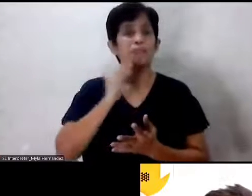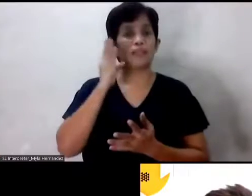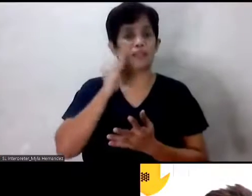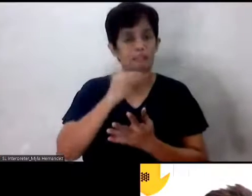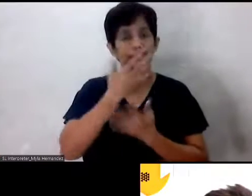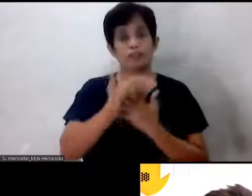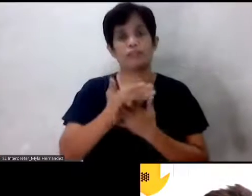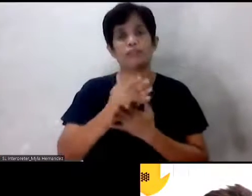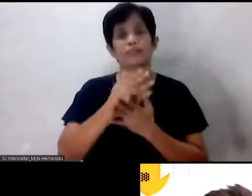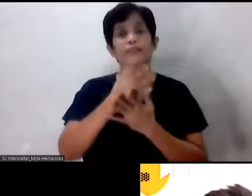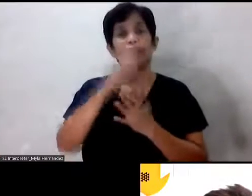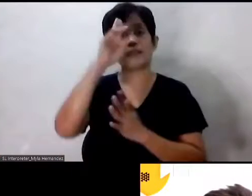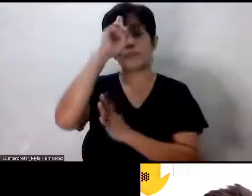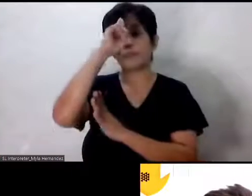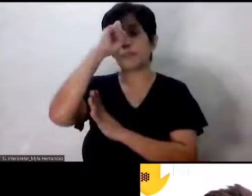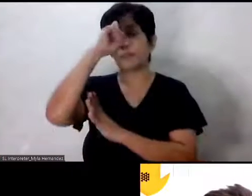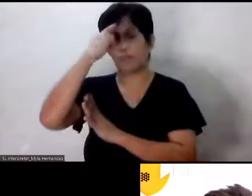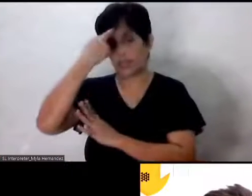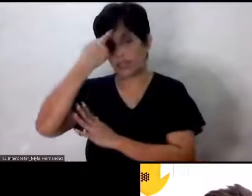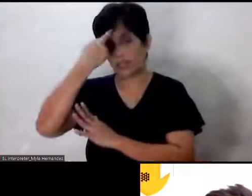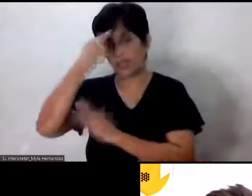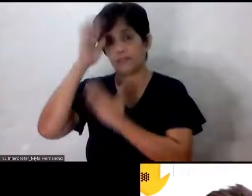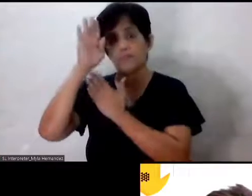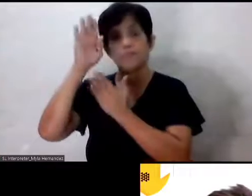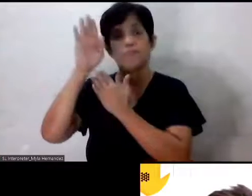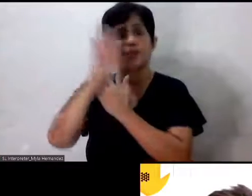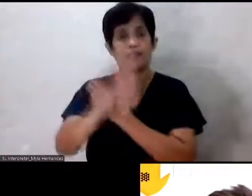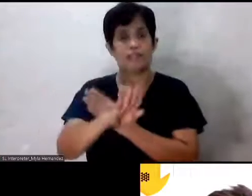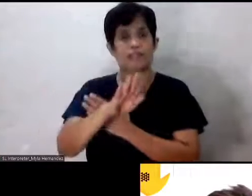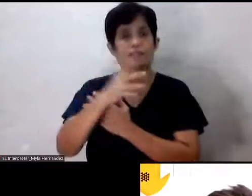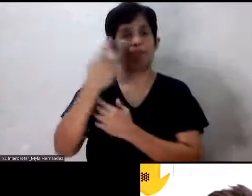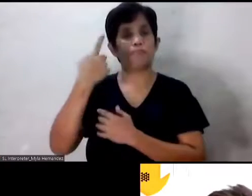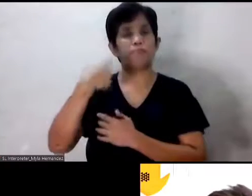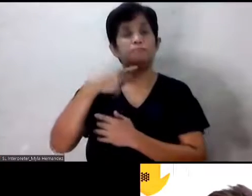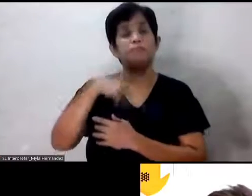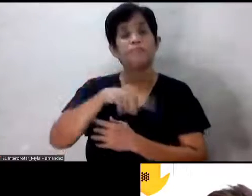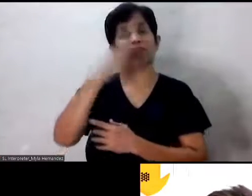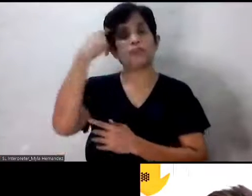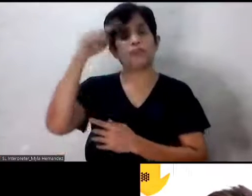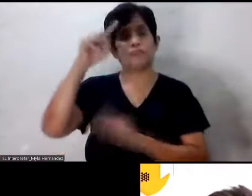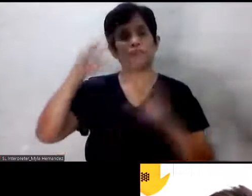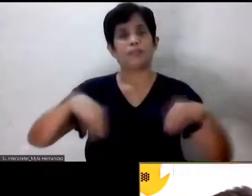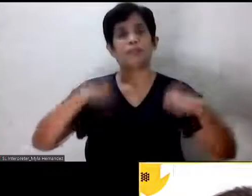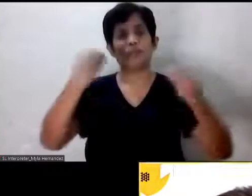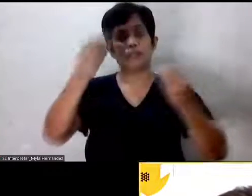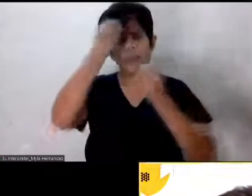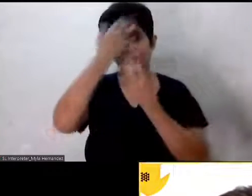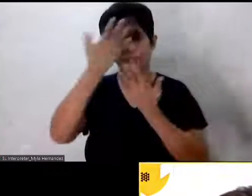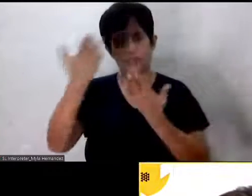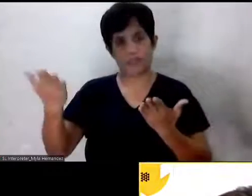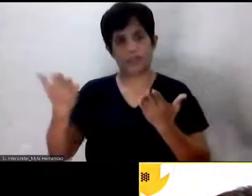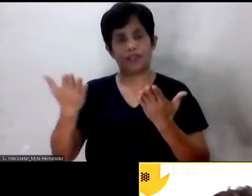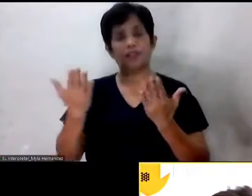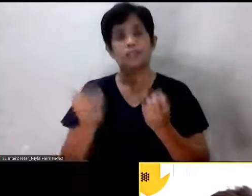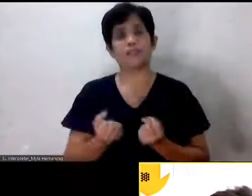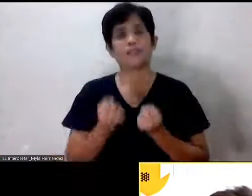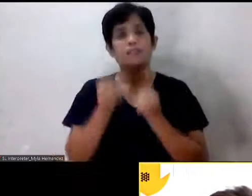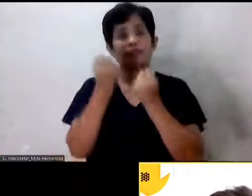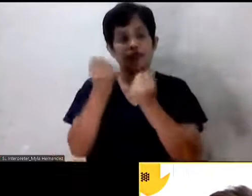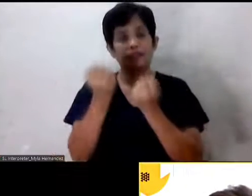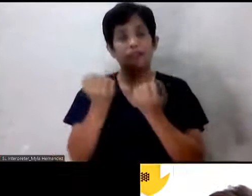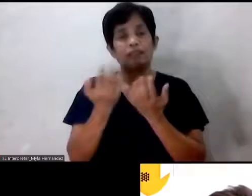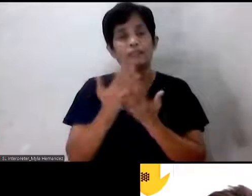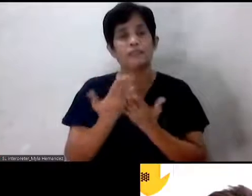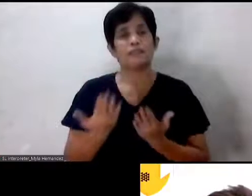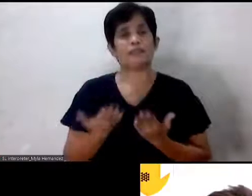ipinapaalala lang natin, ibinabalik natin para magbigay ng inspirasyon at magbigay ng suhesyon at magbigay ng encouragement.